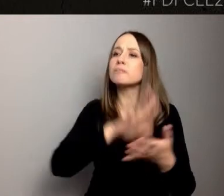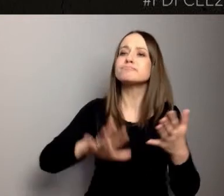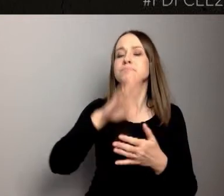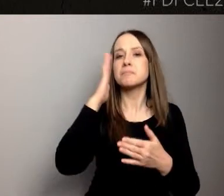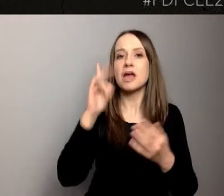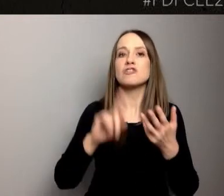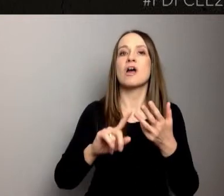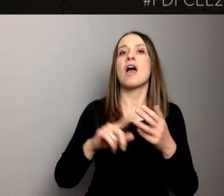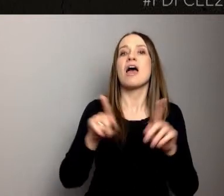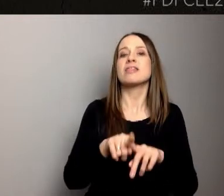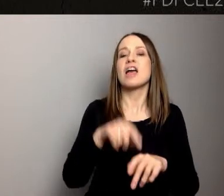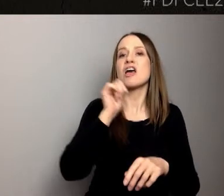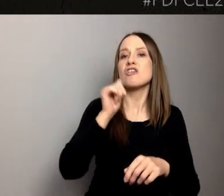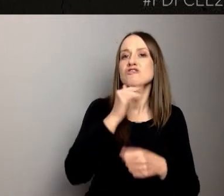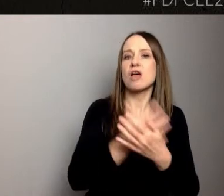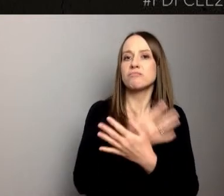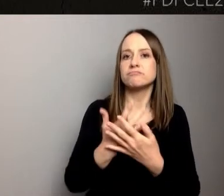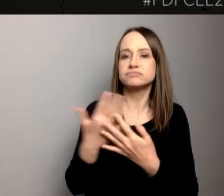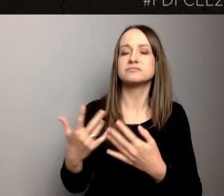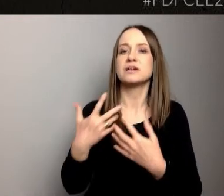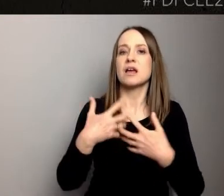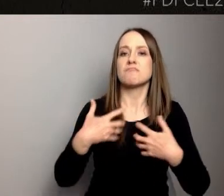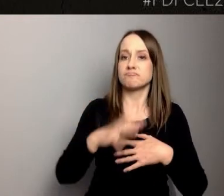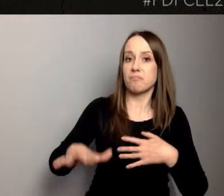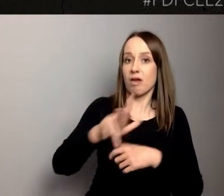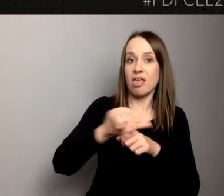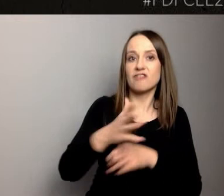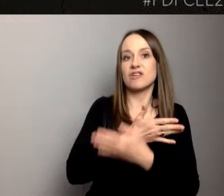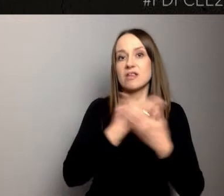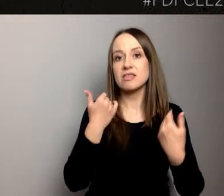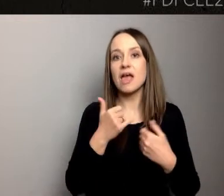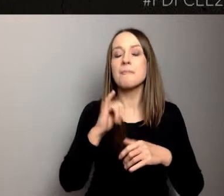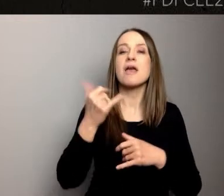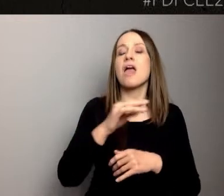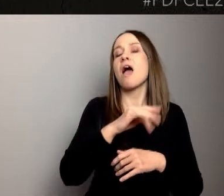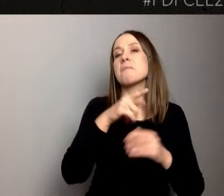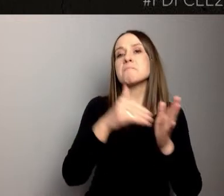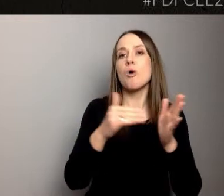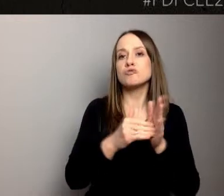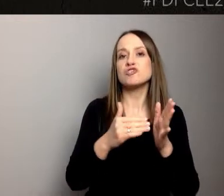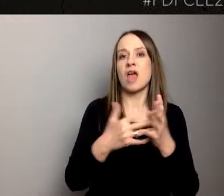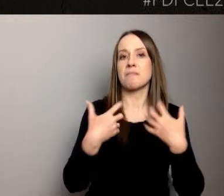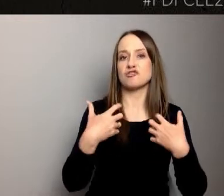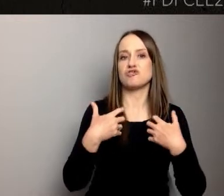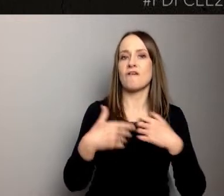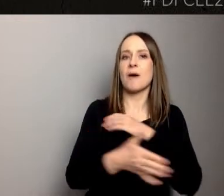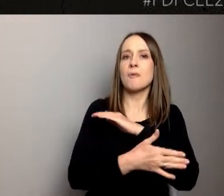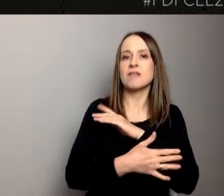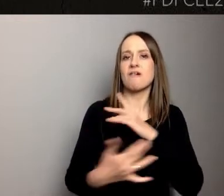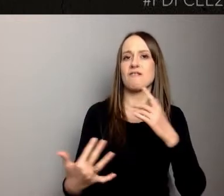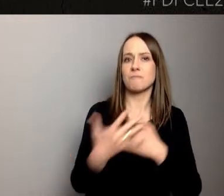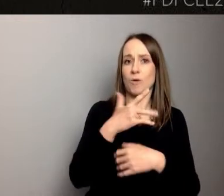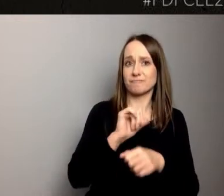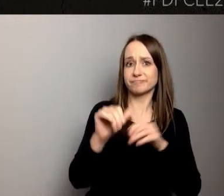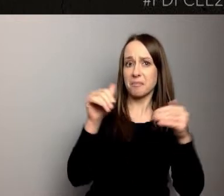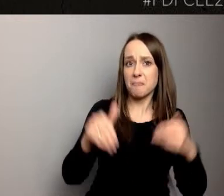jest, czy jej nie ma, czy właśnie spełnianie podstawowych, życiowych potrzeb i wpływania na jakość przestrzeni. To są takie potrzeby,